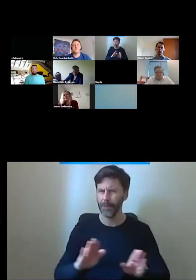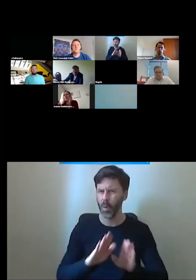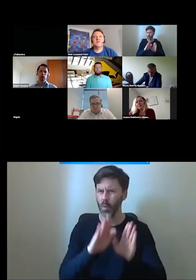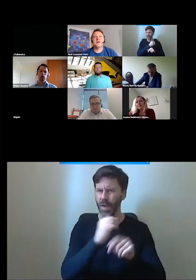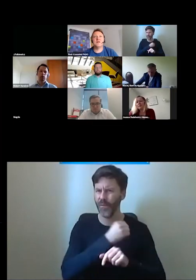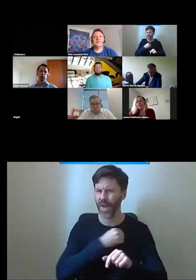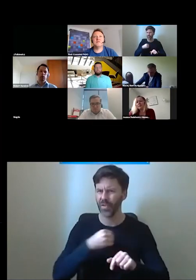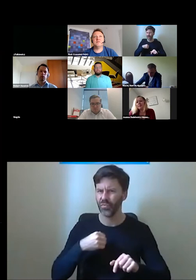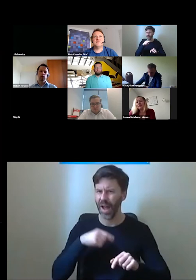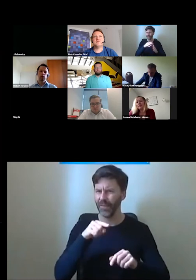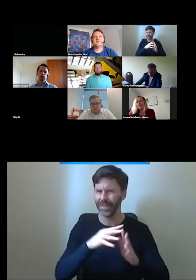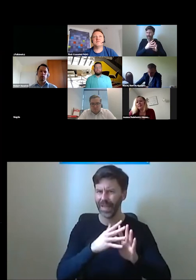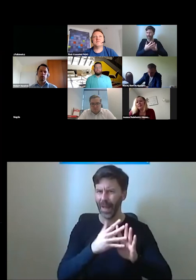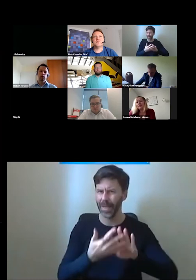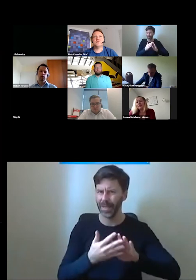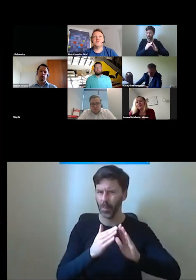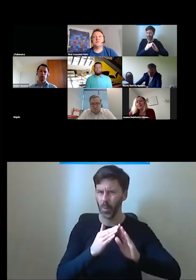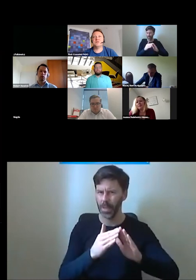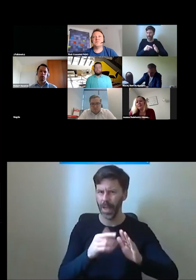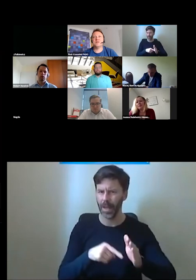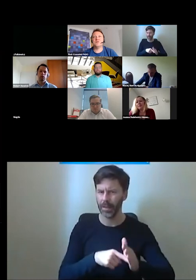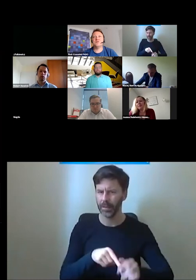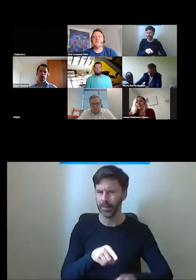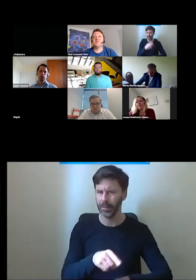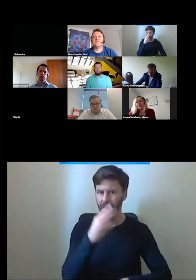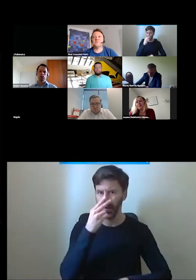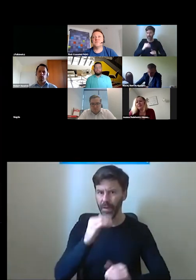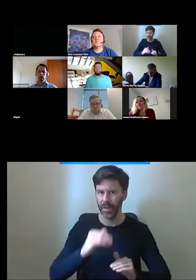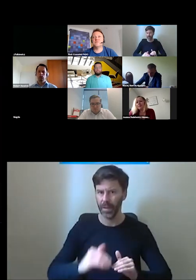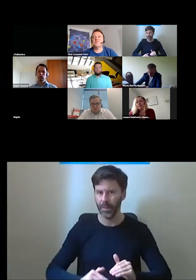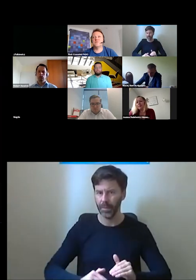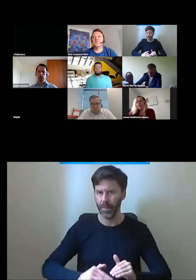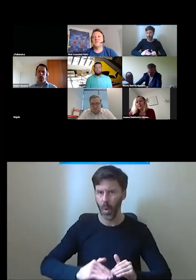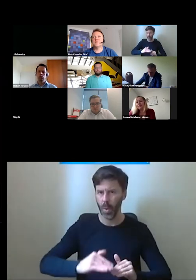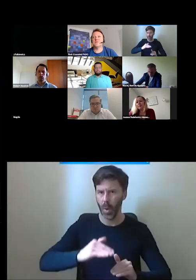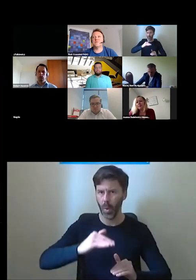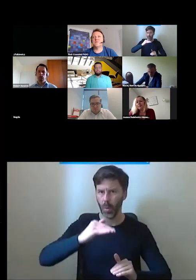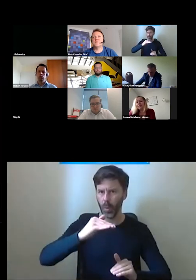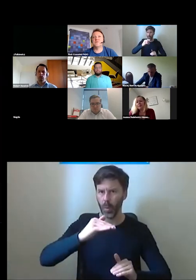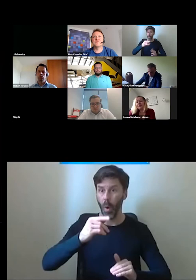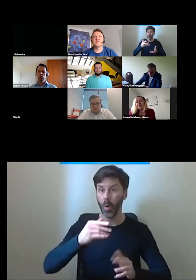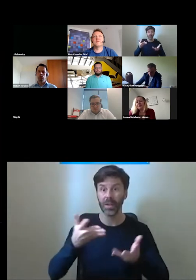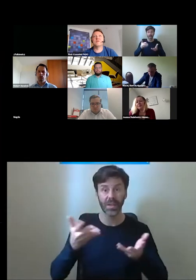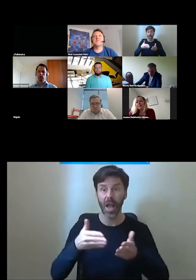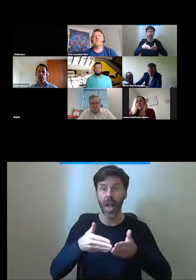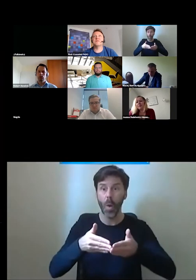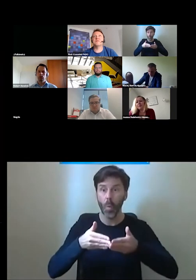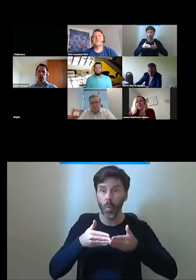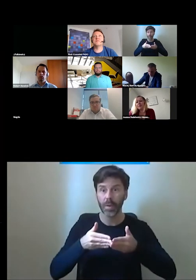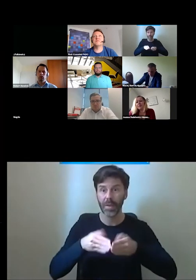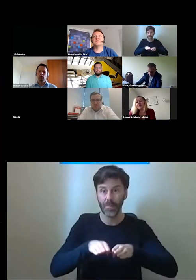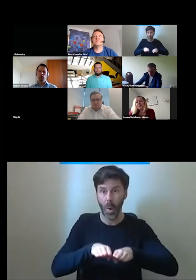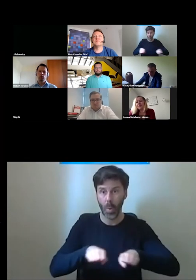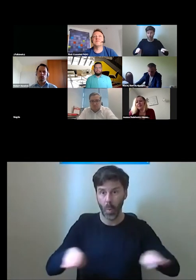i z podnośnikiem takim nożycowym ukrytym w